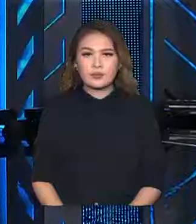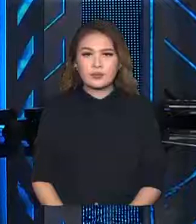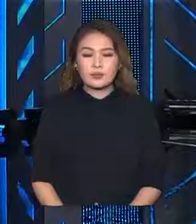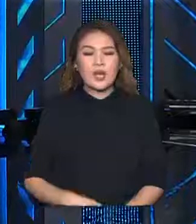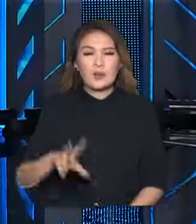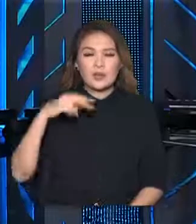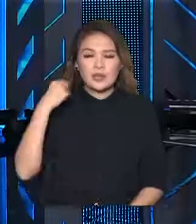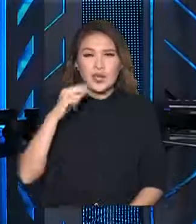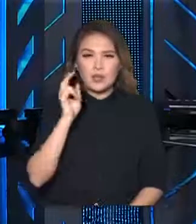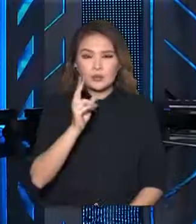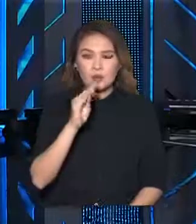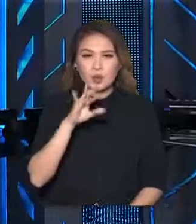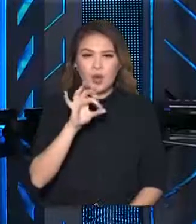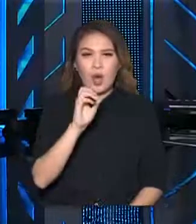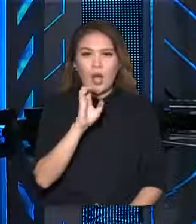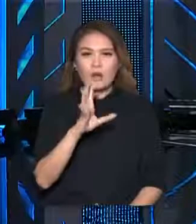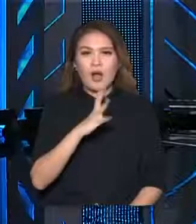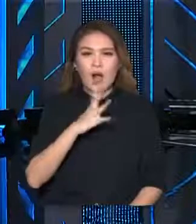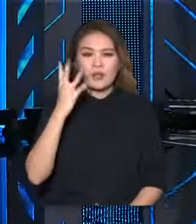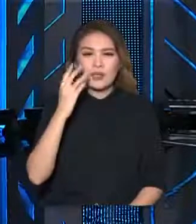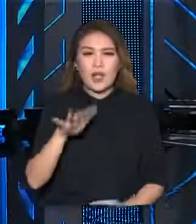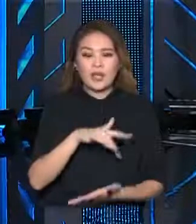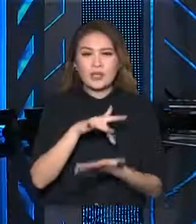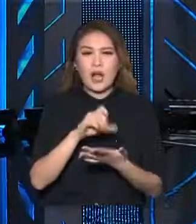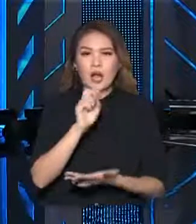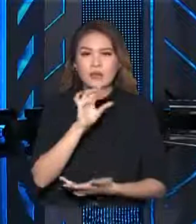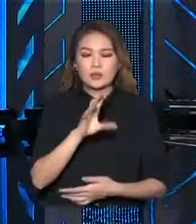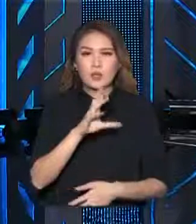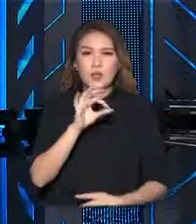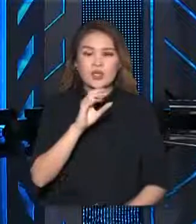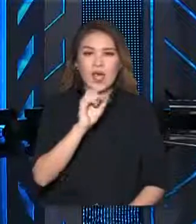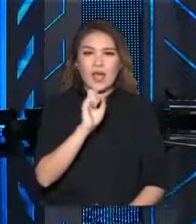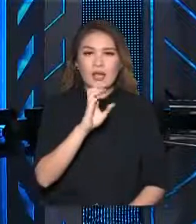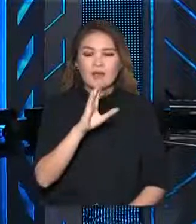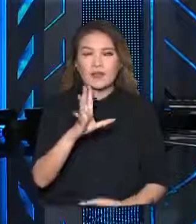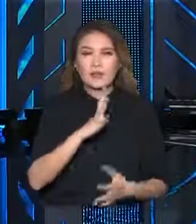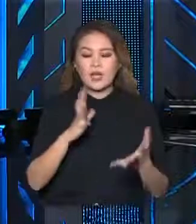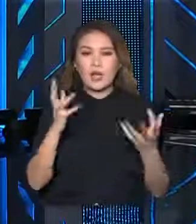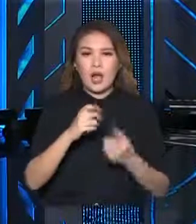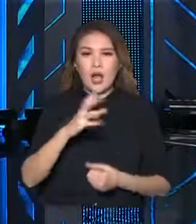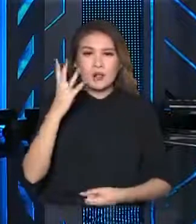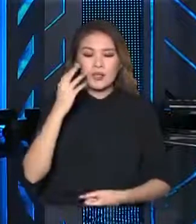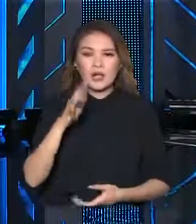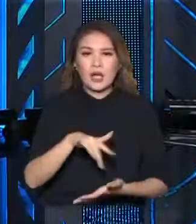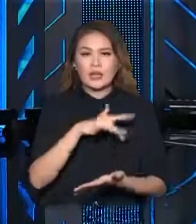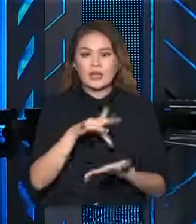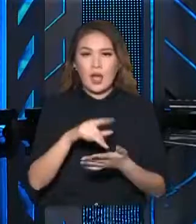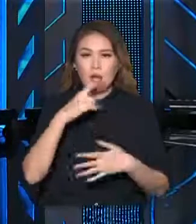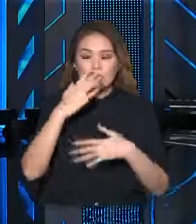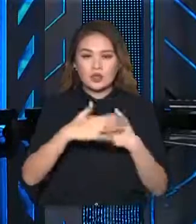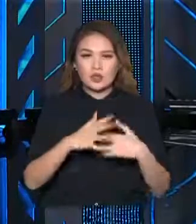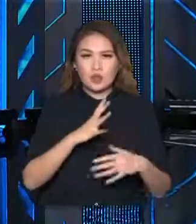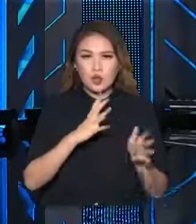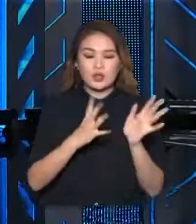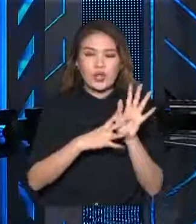Президент Қасым Жомар Тоқаев Алматы ғаласының әкімі Ерболат Досаевт ғалдады. Мемлекет башысына Алматы ғаласының бейлғы тоғыз